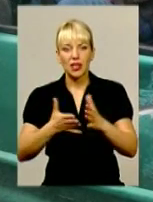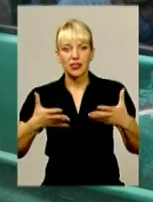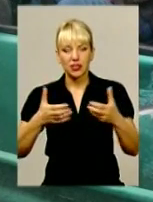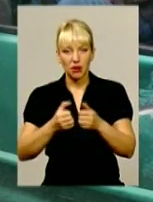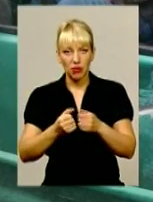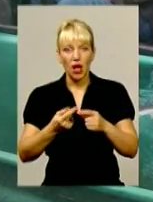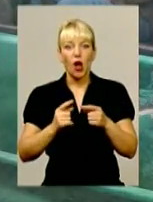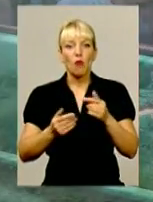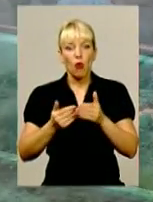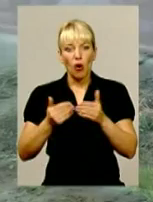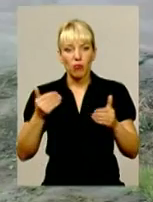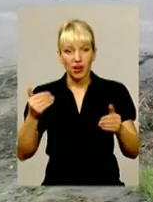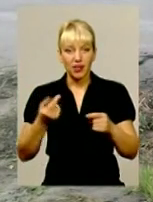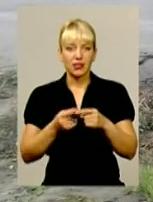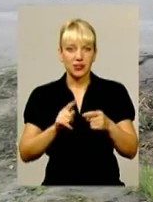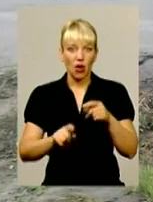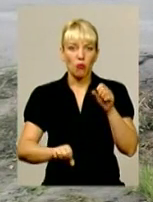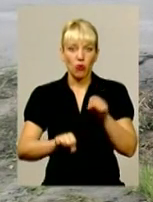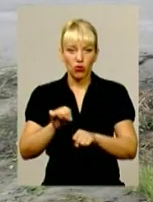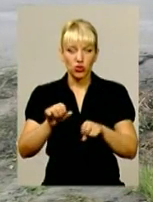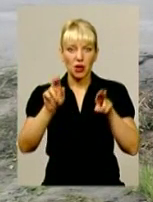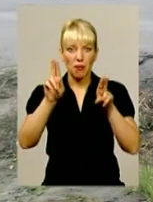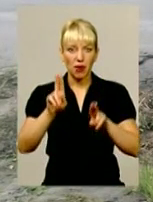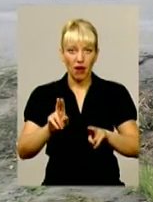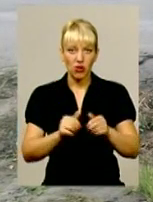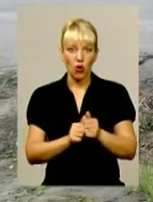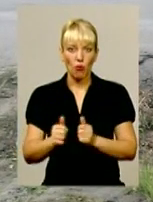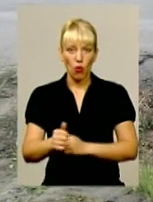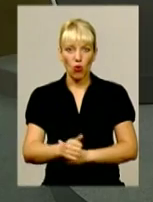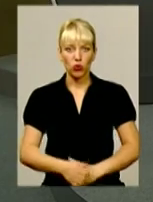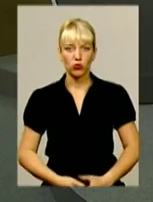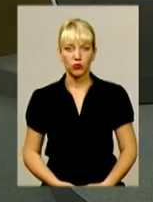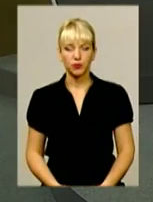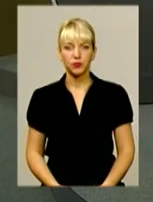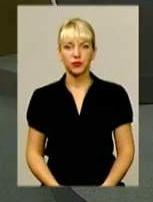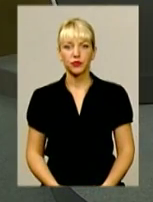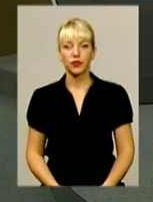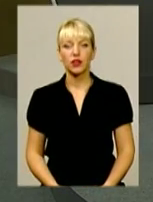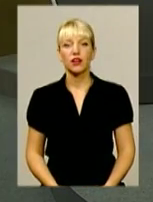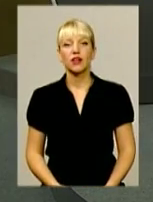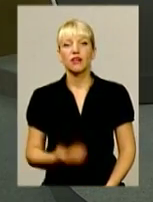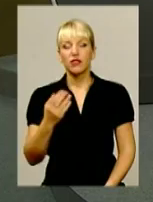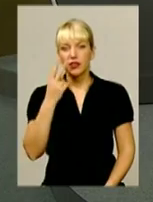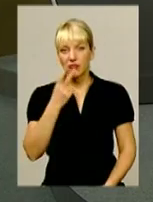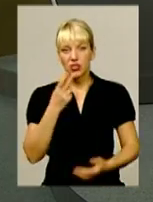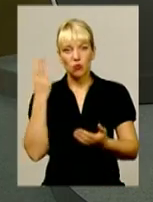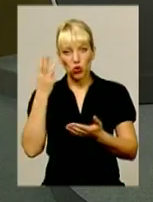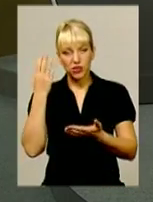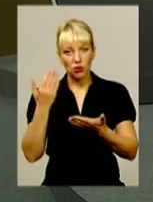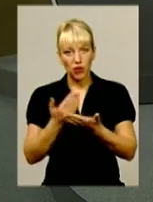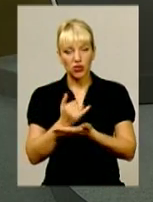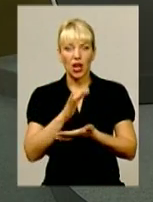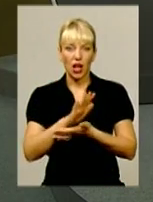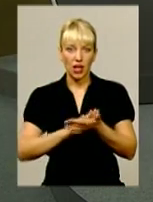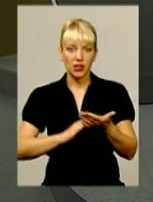порушення правил обгону. Світлана Русіна для інформаційного випуску. Ви дивитесь «Подільську панораму»